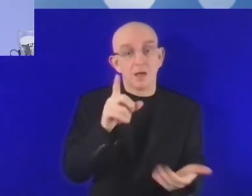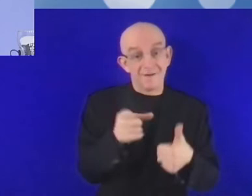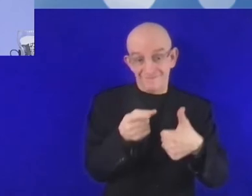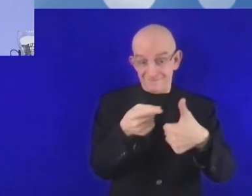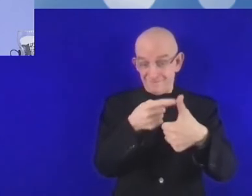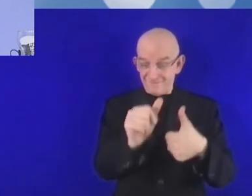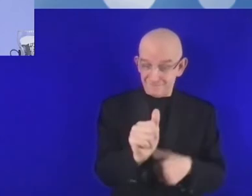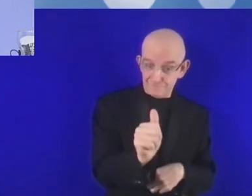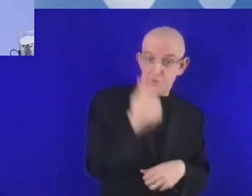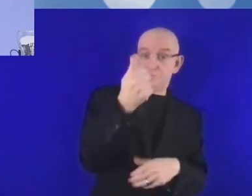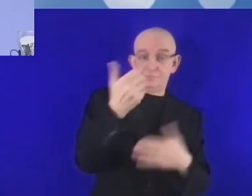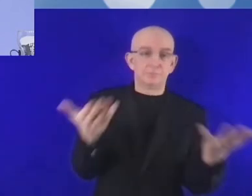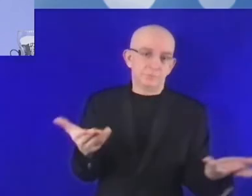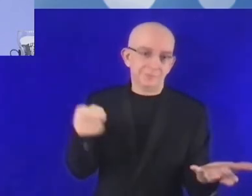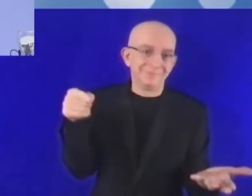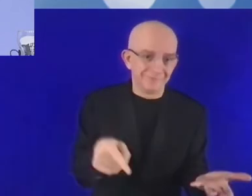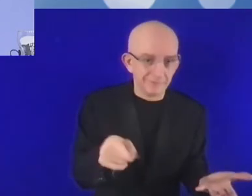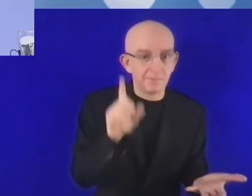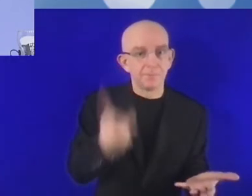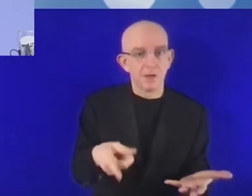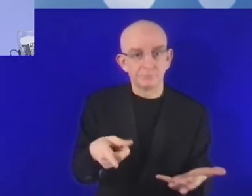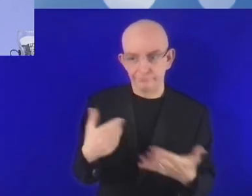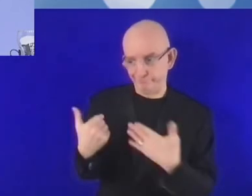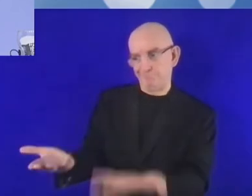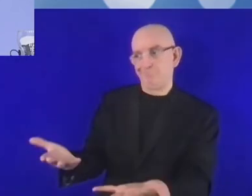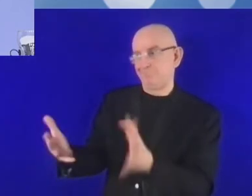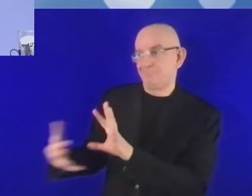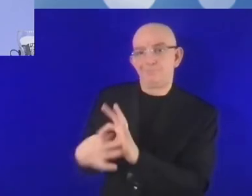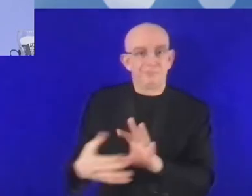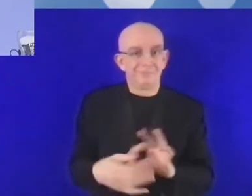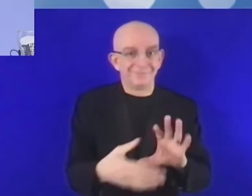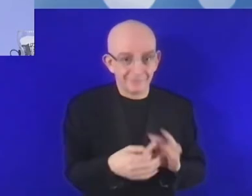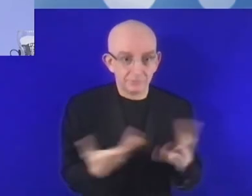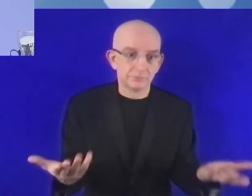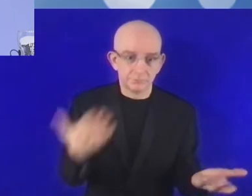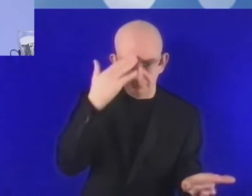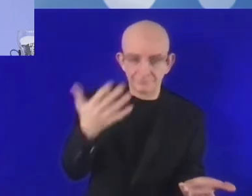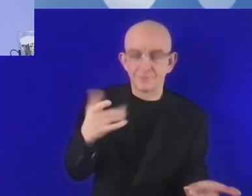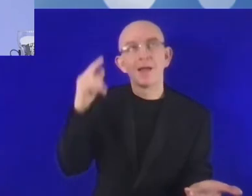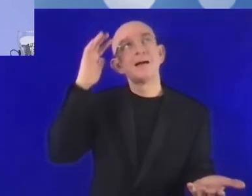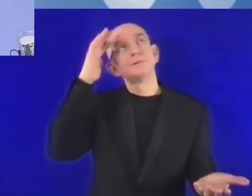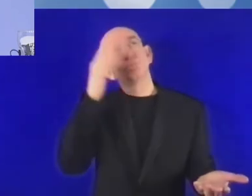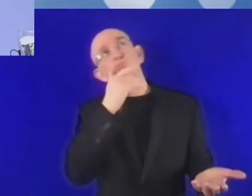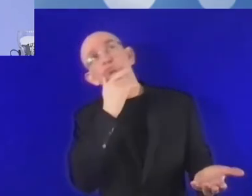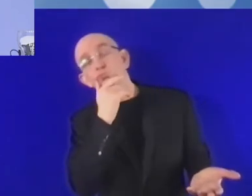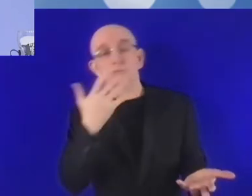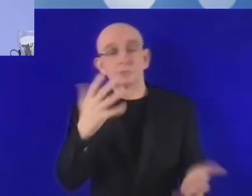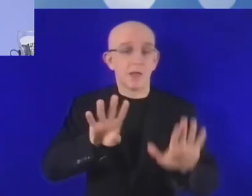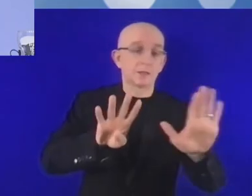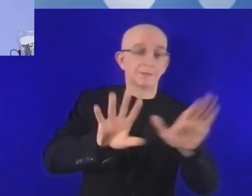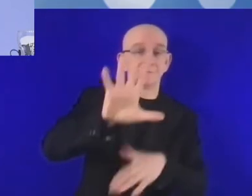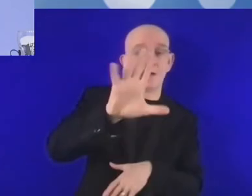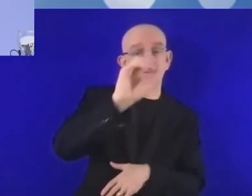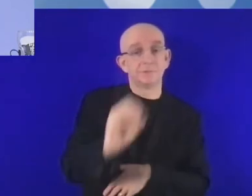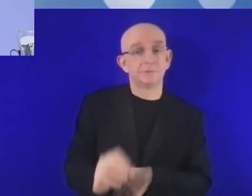Wiemy o tym, że przynajmniej teoretycznie 95% światowej populacji jest w zasięgu